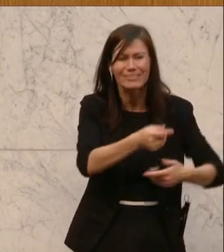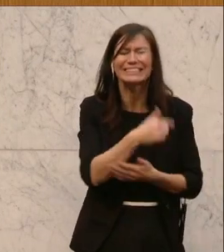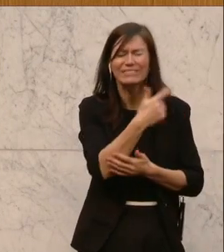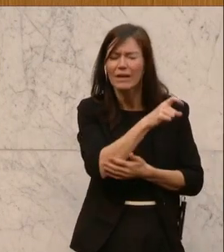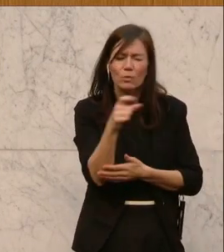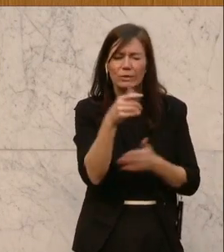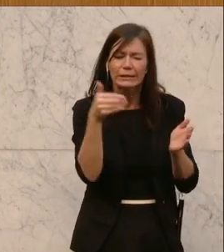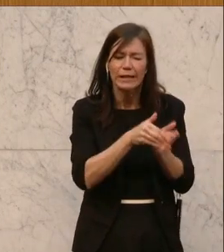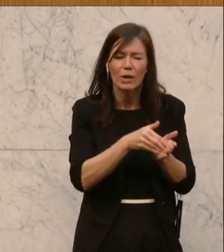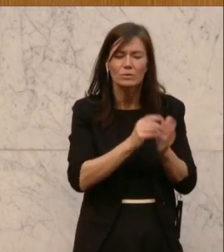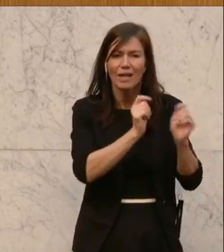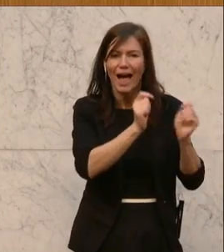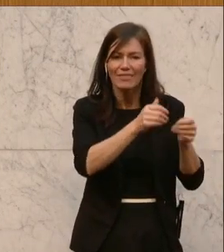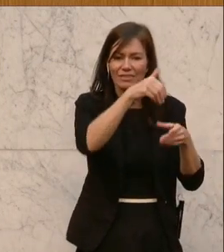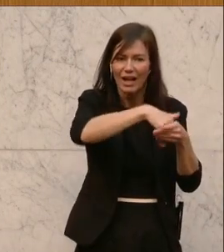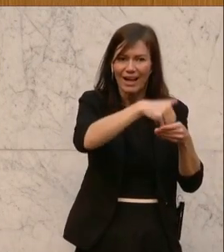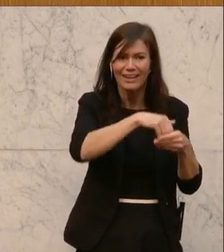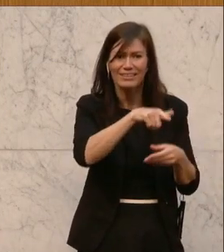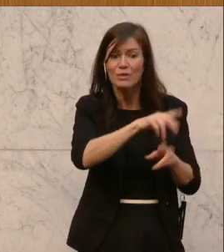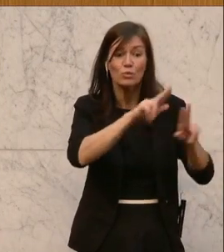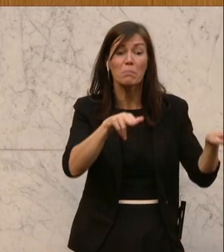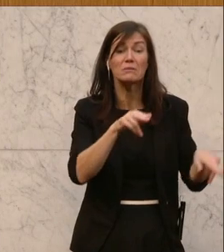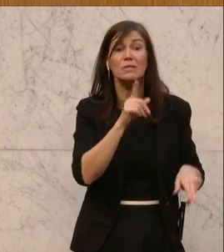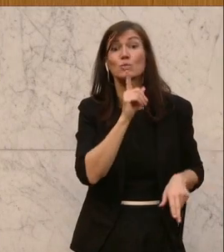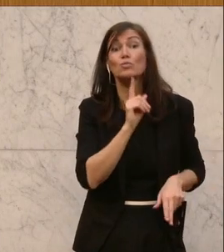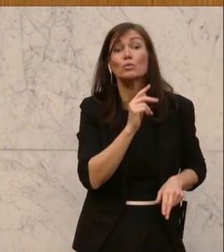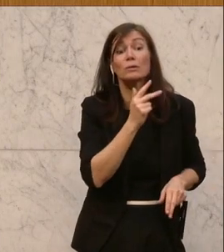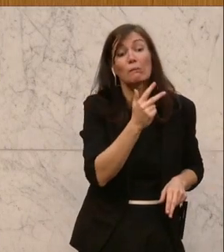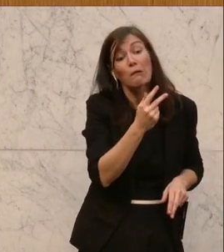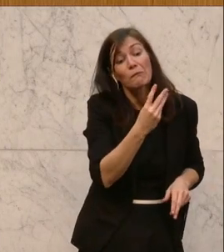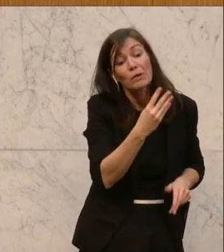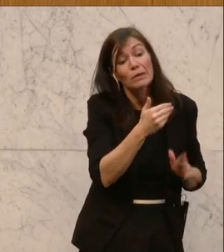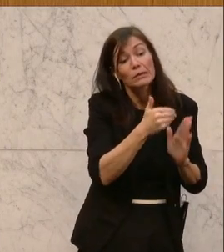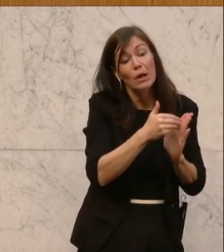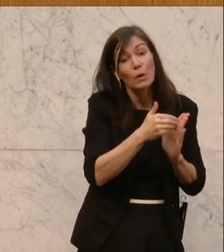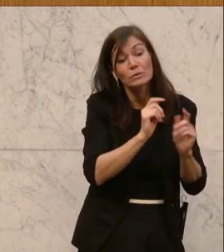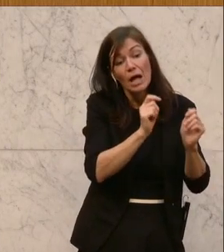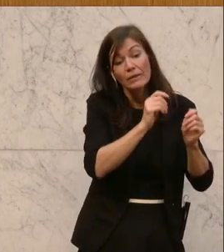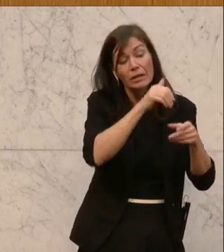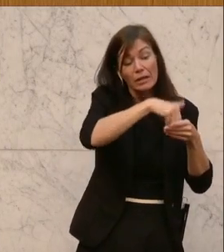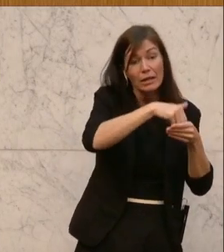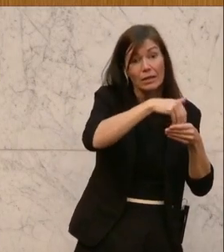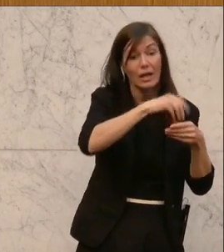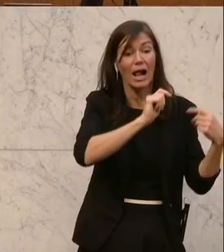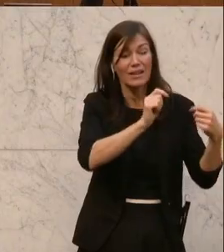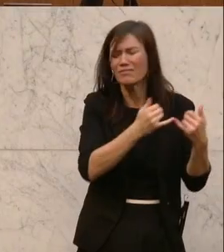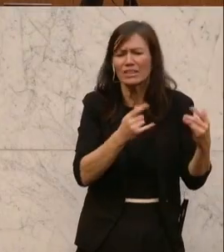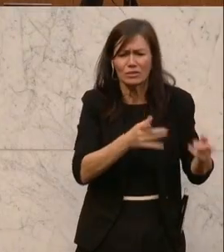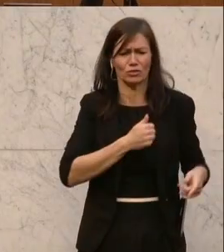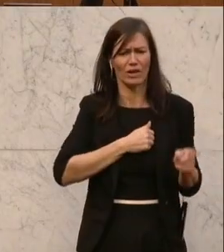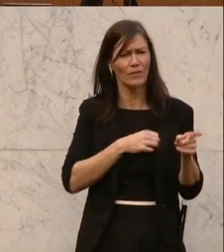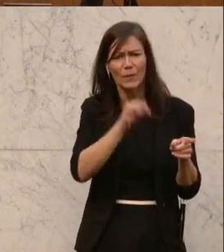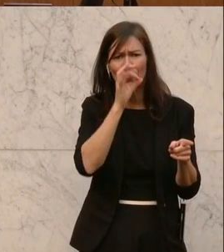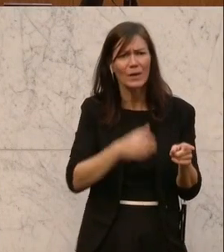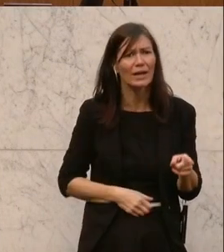200.000 Anträge für eine Gesellschaft, die normalerweise 3.000, 4.000 pro Jahr abwickelt. Ja, wie sollten die das backen? Das ist ja